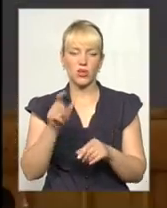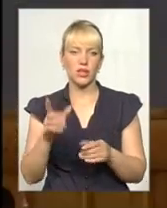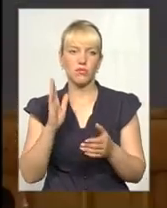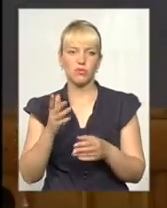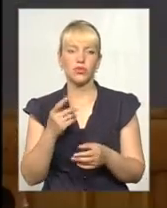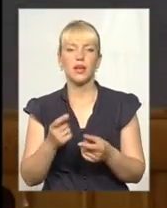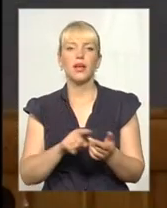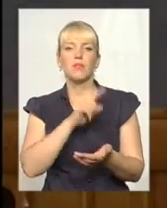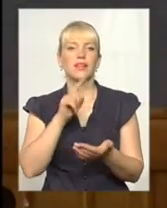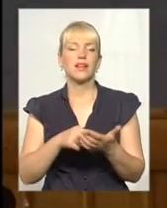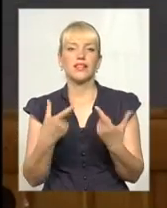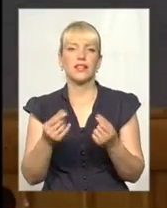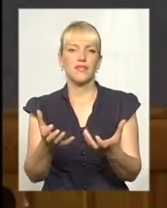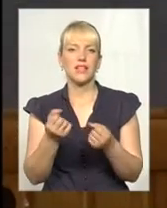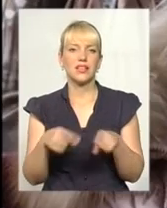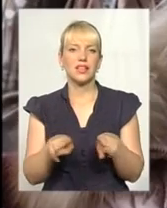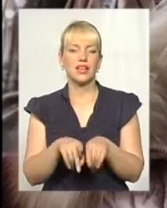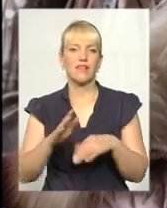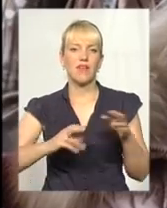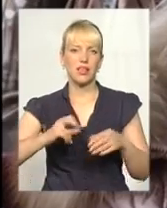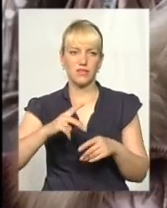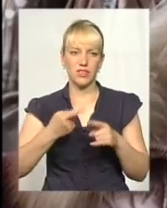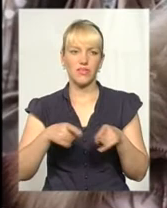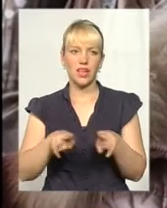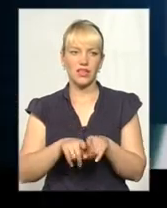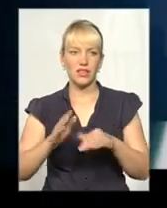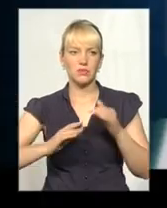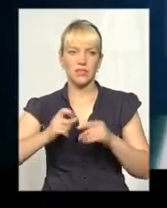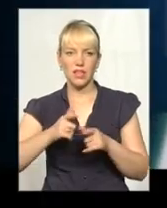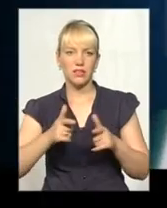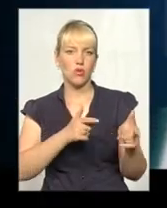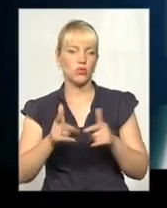відповідних фахівців. Адже в краї таких спеціалістів готують лише в одному виші.